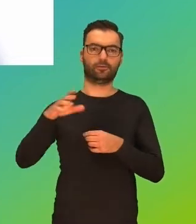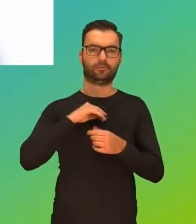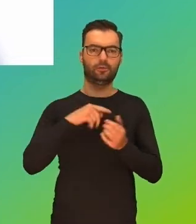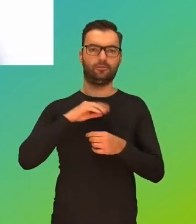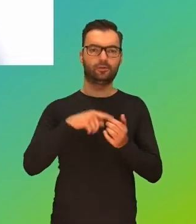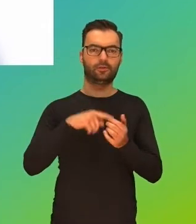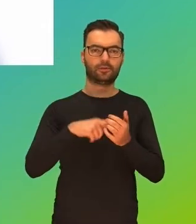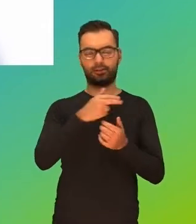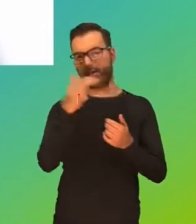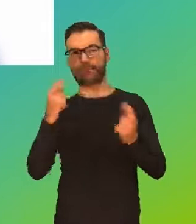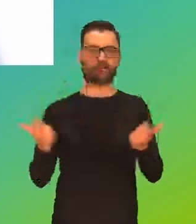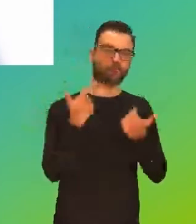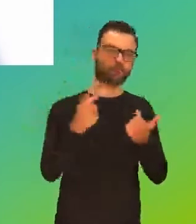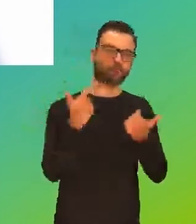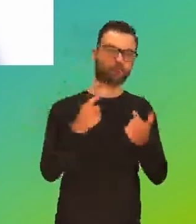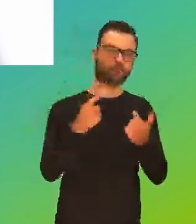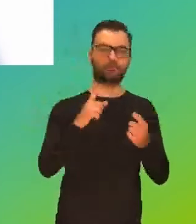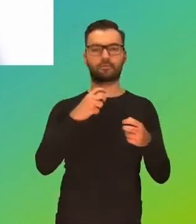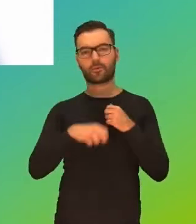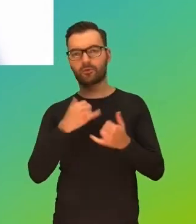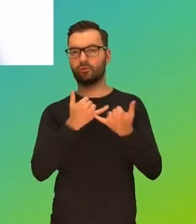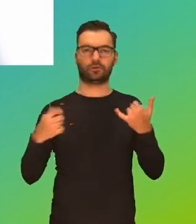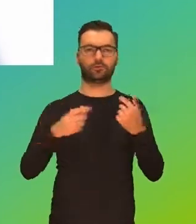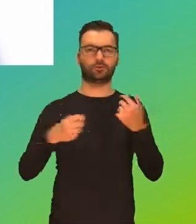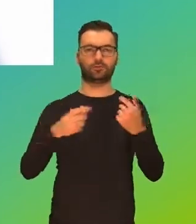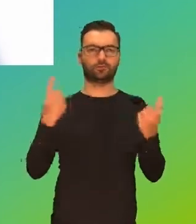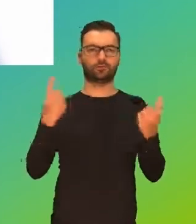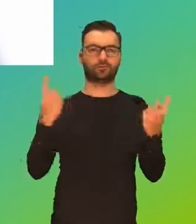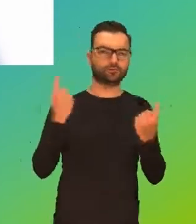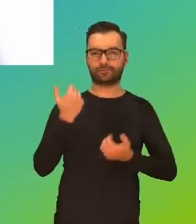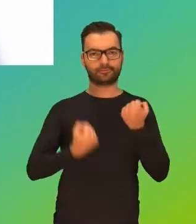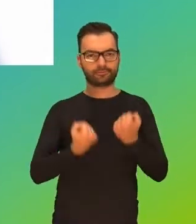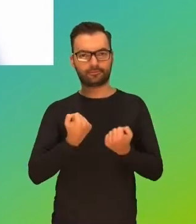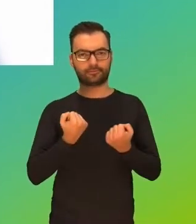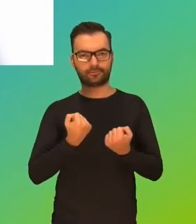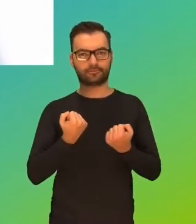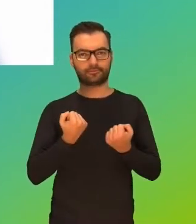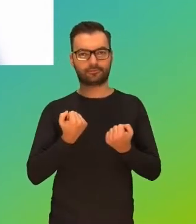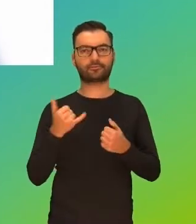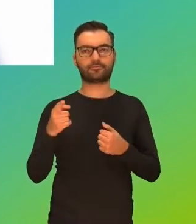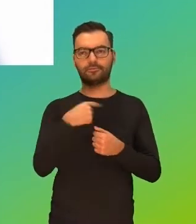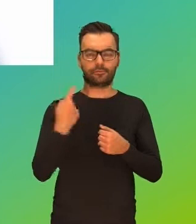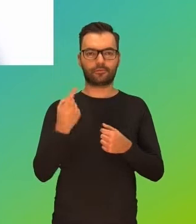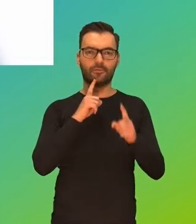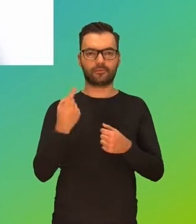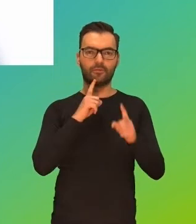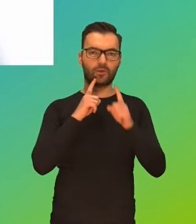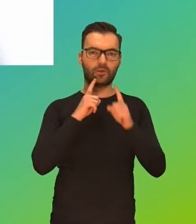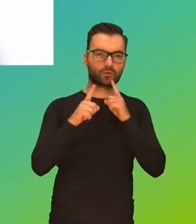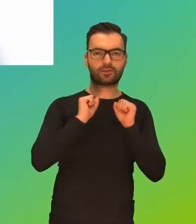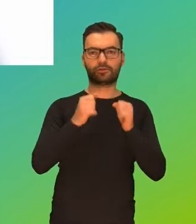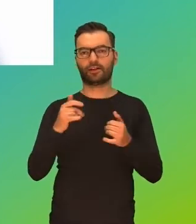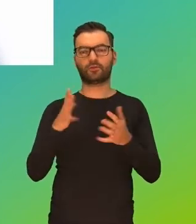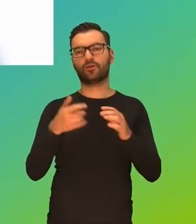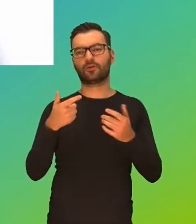zjawiskach, zagrożeniach, problemach i różnych trudnościach, z którymi spotykają się w sieci czy wokół swojego